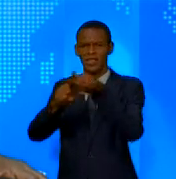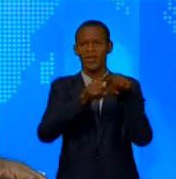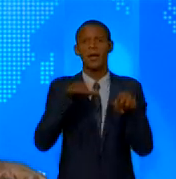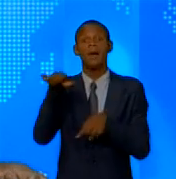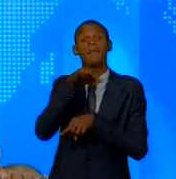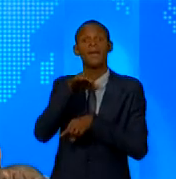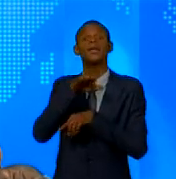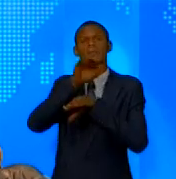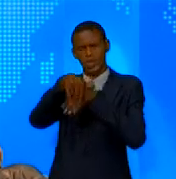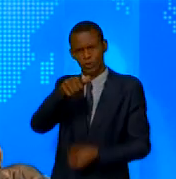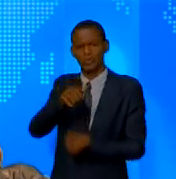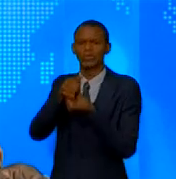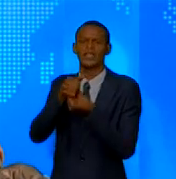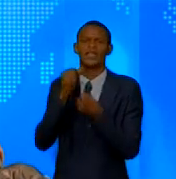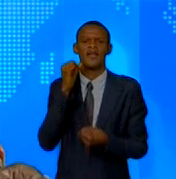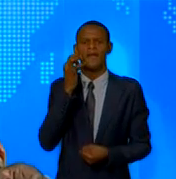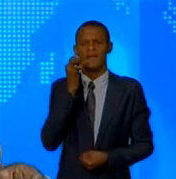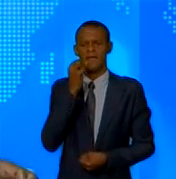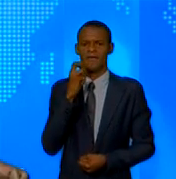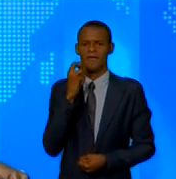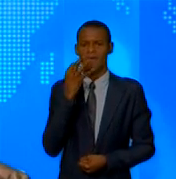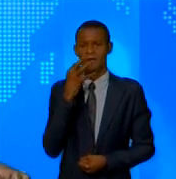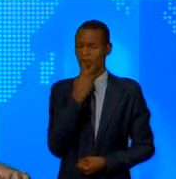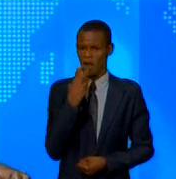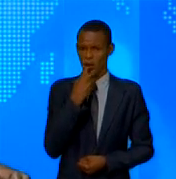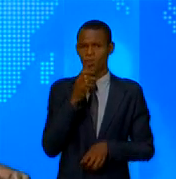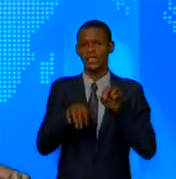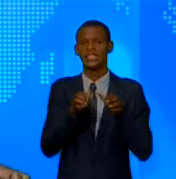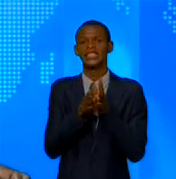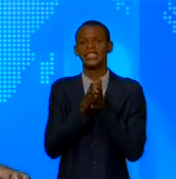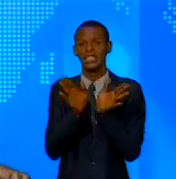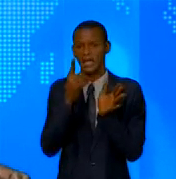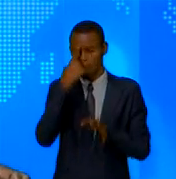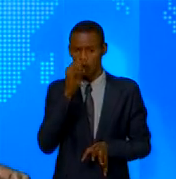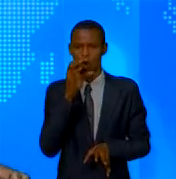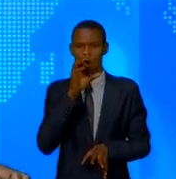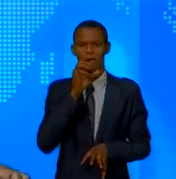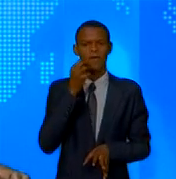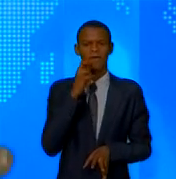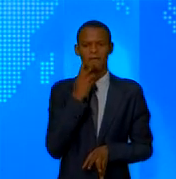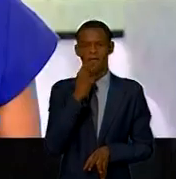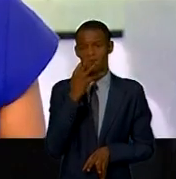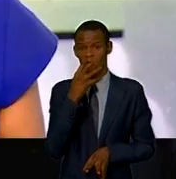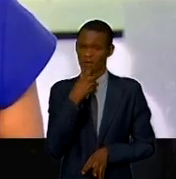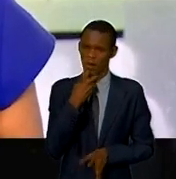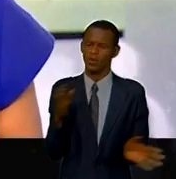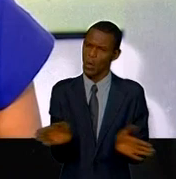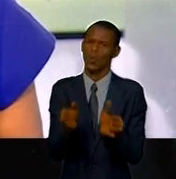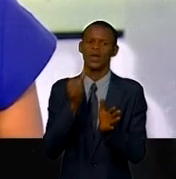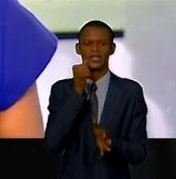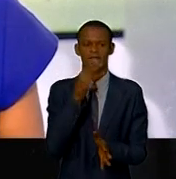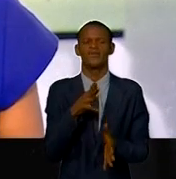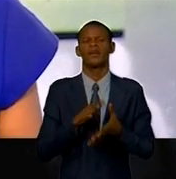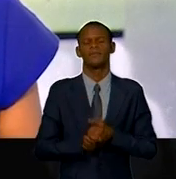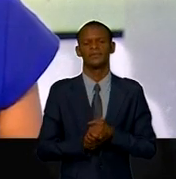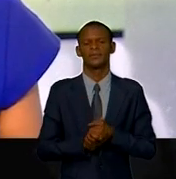francophonie, encourage les femmes de l'espace francophone à promouvoir l'entrepreneuriat féminin. Suivez. Le mois de mars